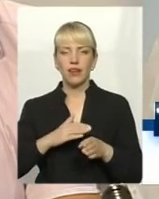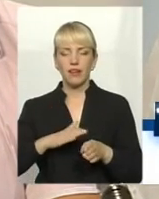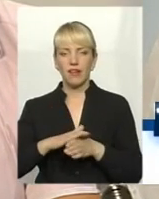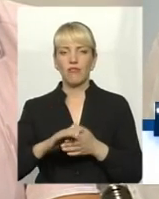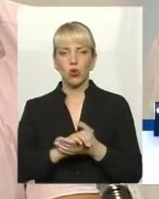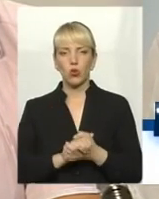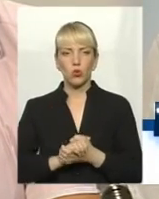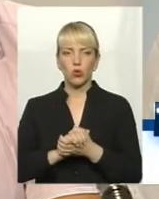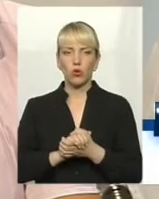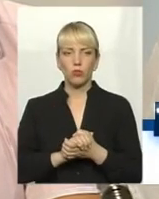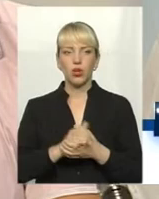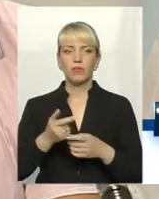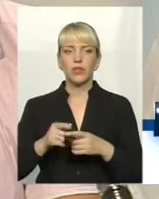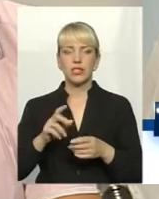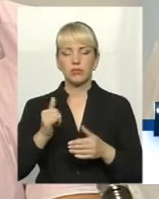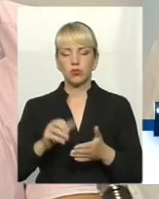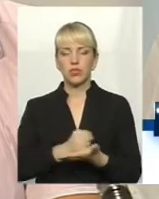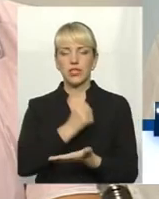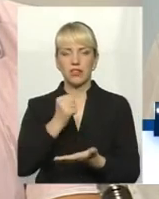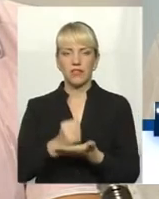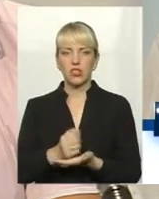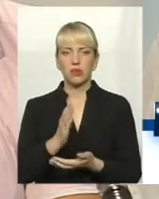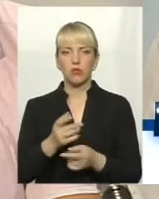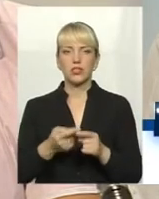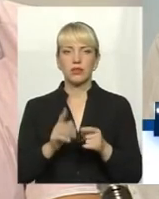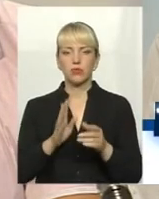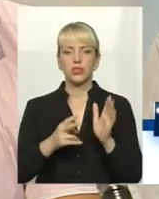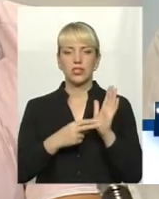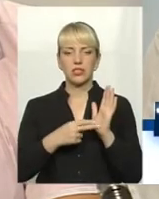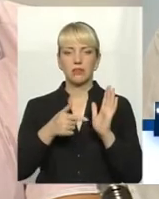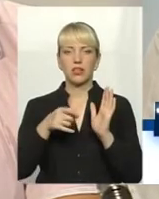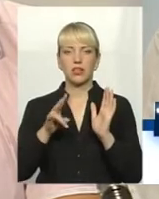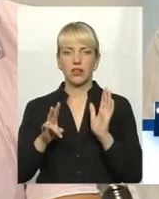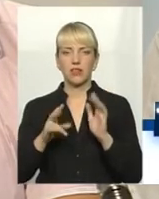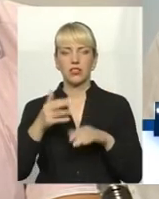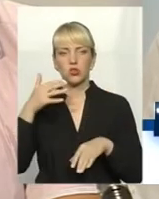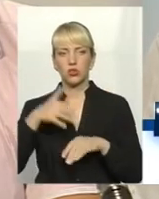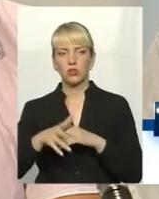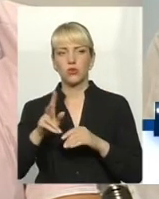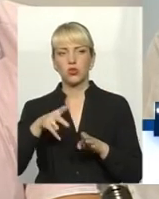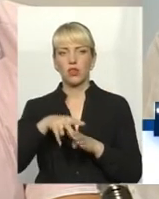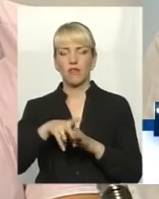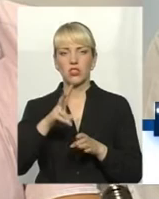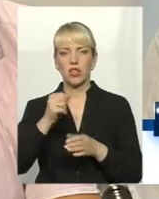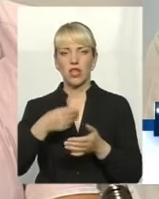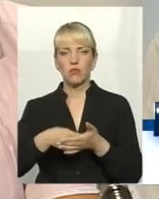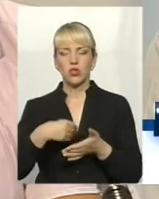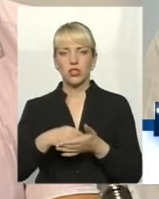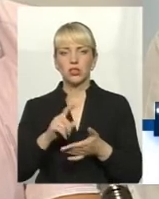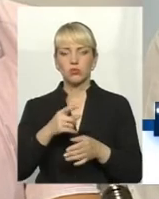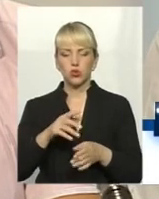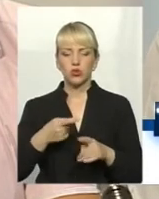Думаю, найближчий час ми затвердимо. Це буде 7 рівнів. Зрозуміло, що навантаження на бюджет, з бюджету